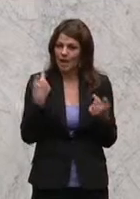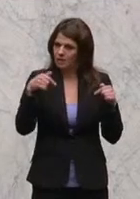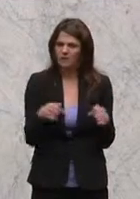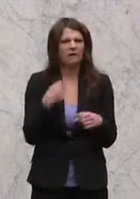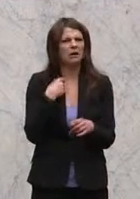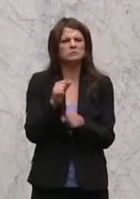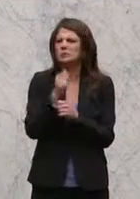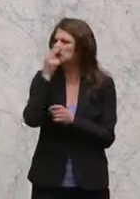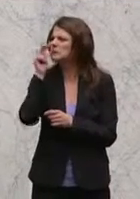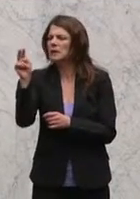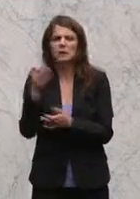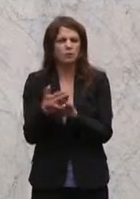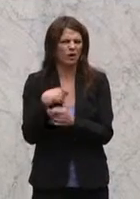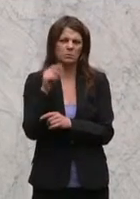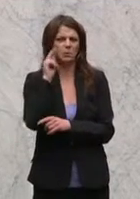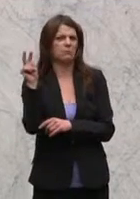Raum gar nicht so wahrnehmen wollen.